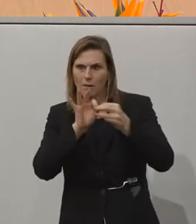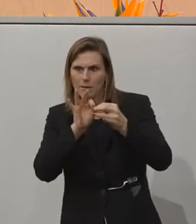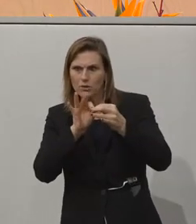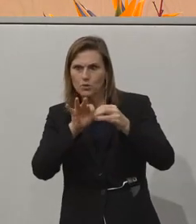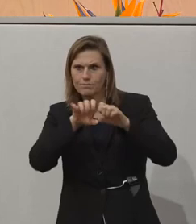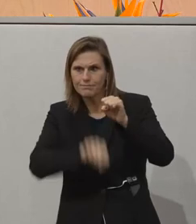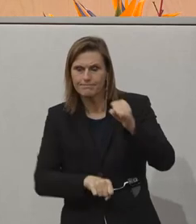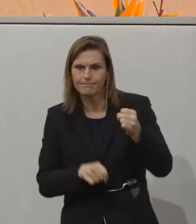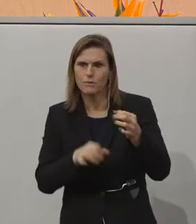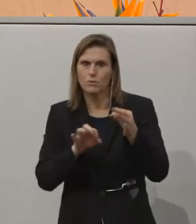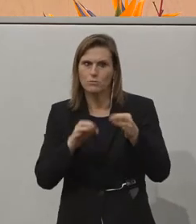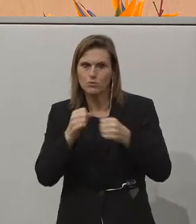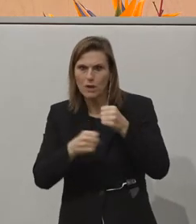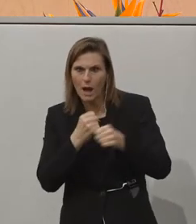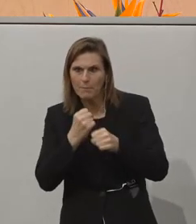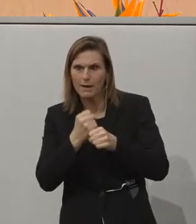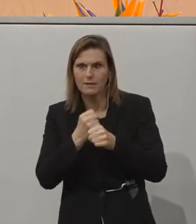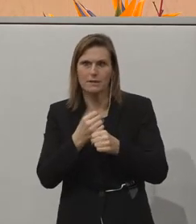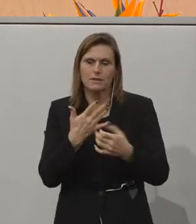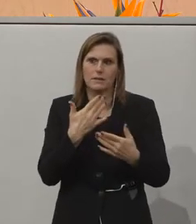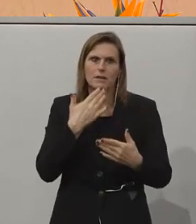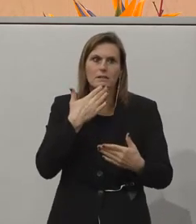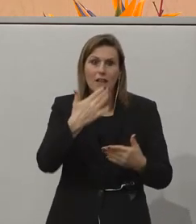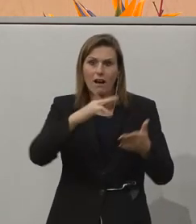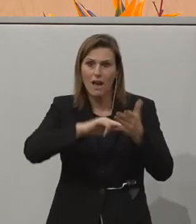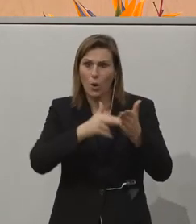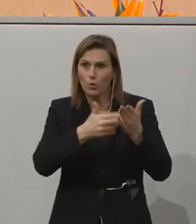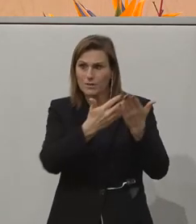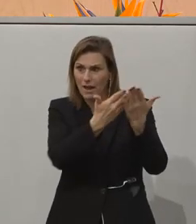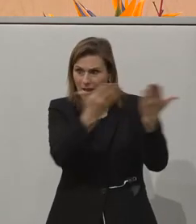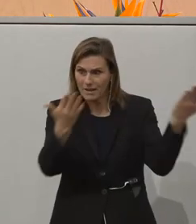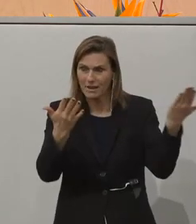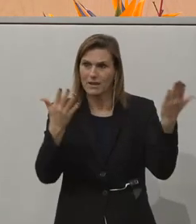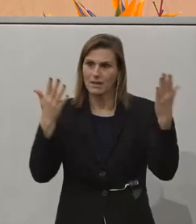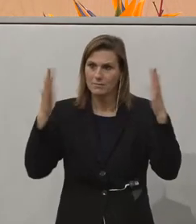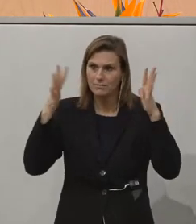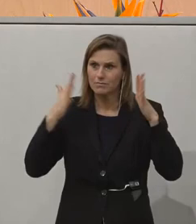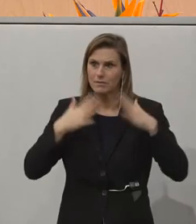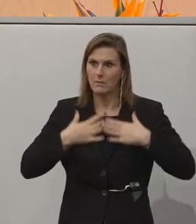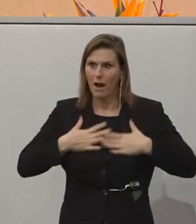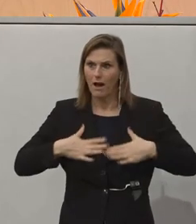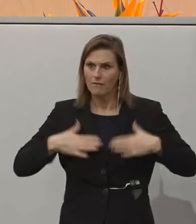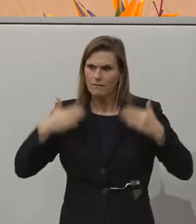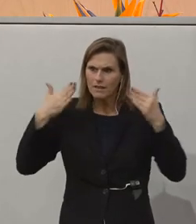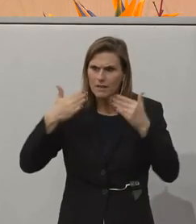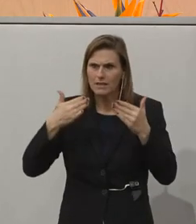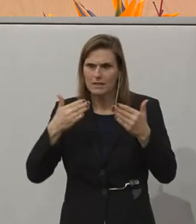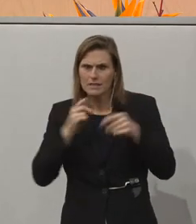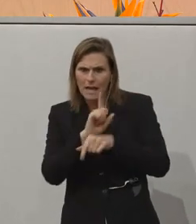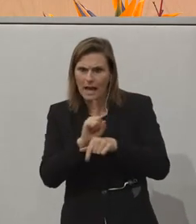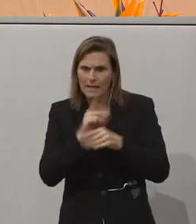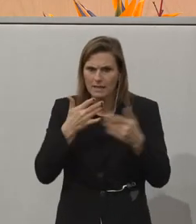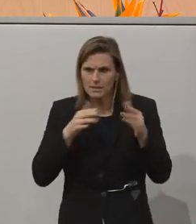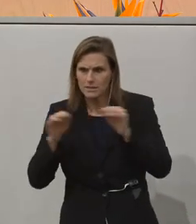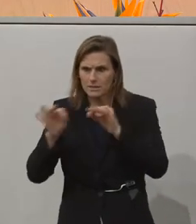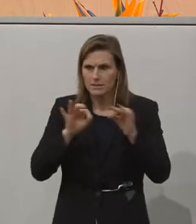zusammenbrechen, dass man dann arbeiten muss. Also ein großes Danke da auch an die Technik, dass Sie immer brav, intensiv investiert haben, damit das alles